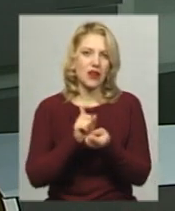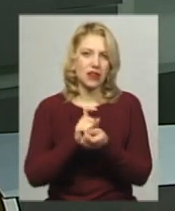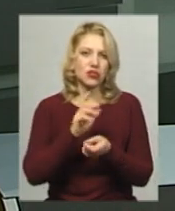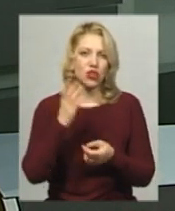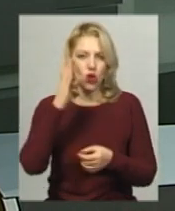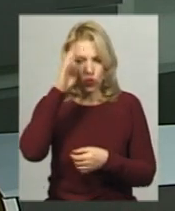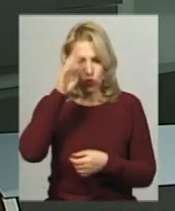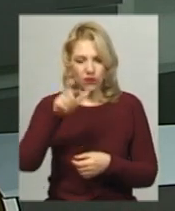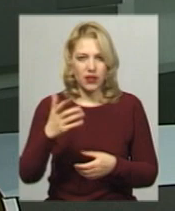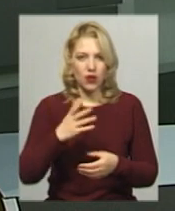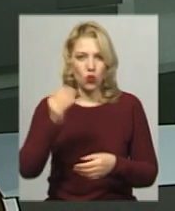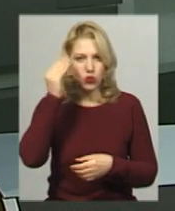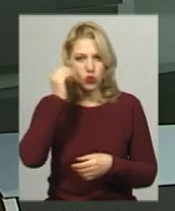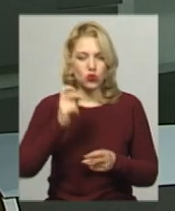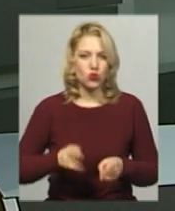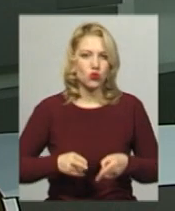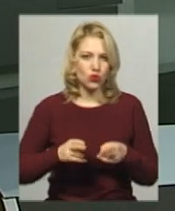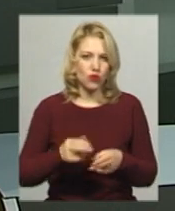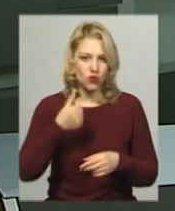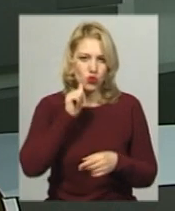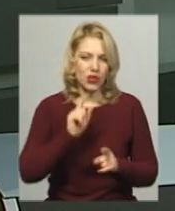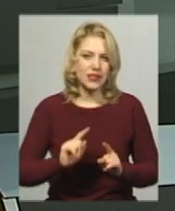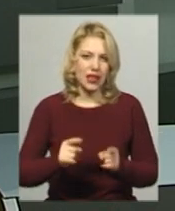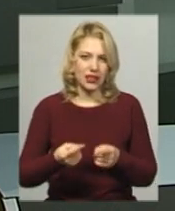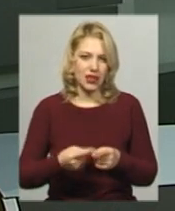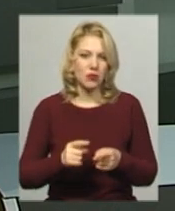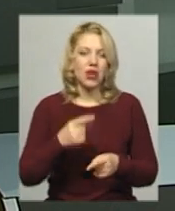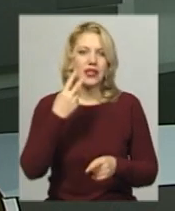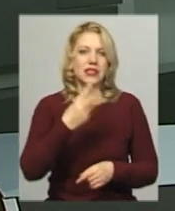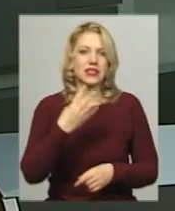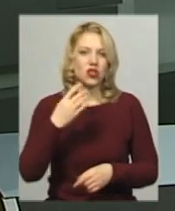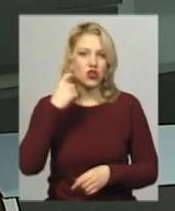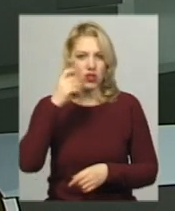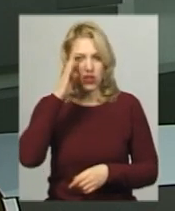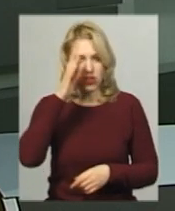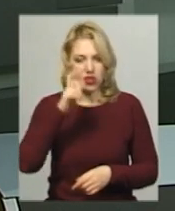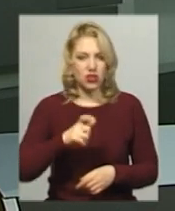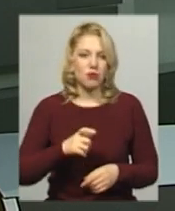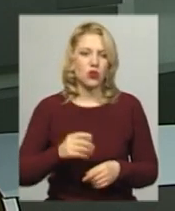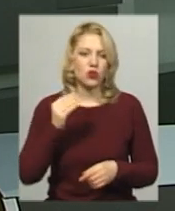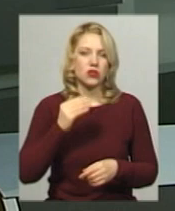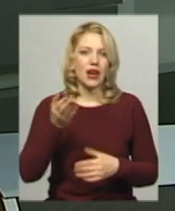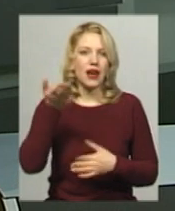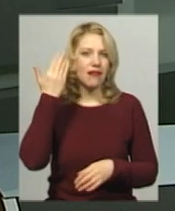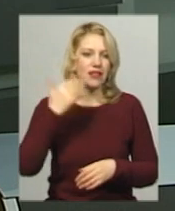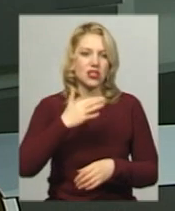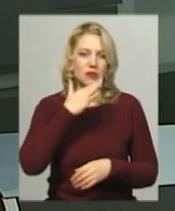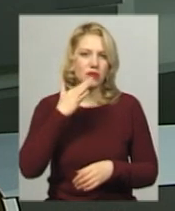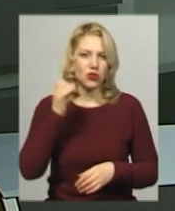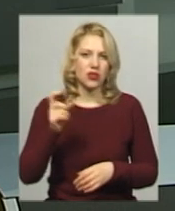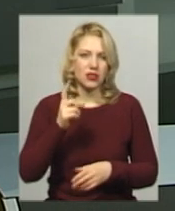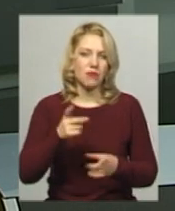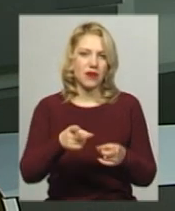якого підозрюють у злочині, вчора затримали. Інна Глега додає, 34-річний підозрюваний раніше неодноразово